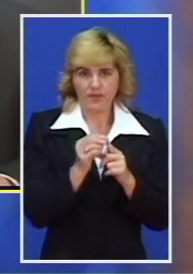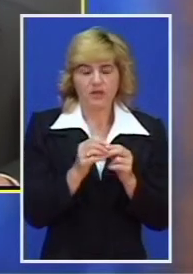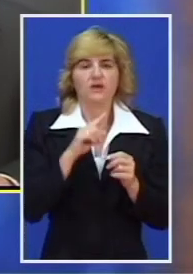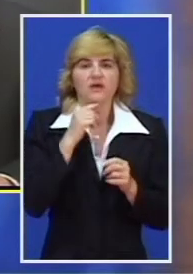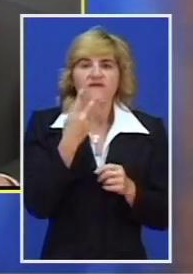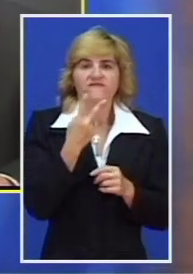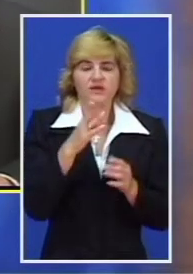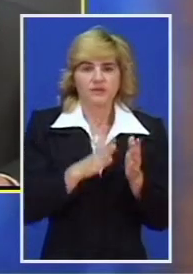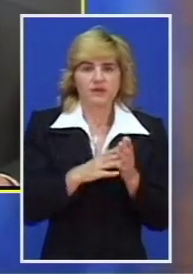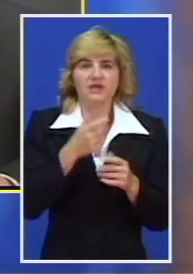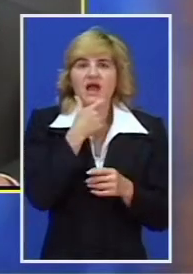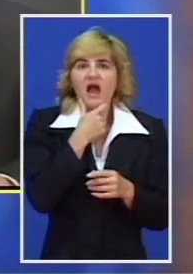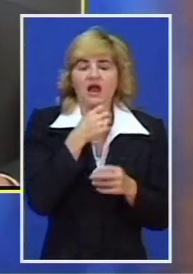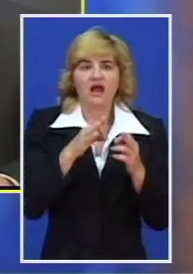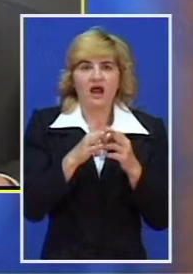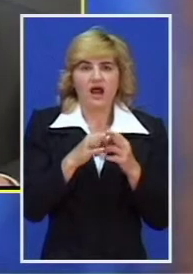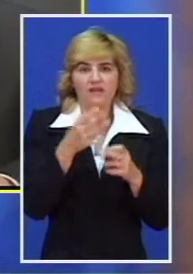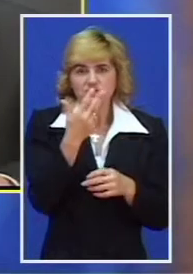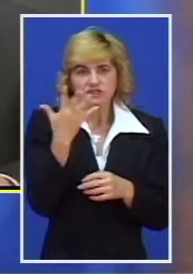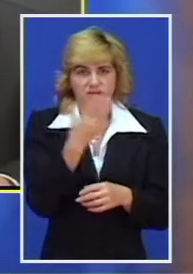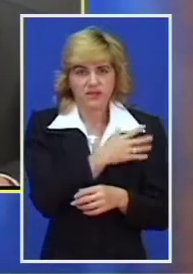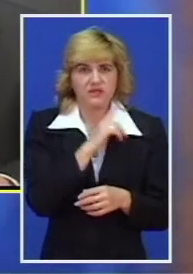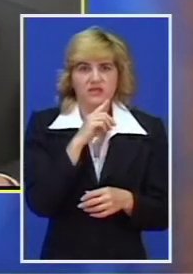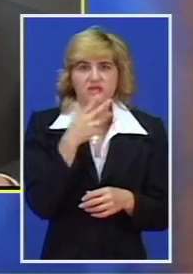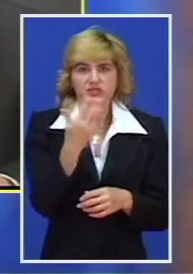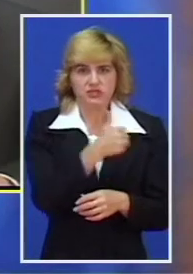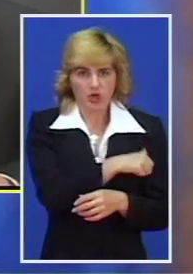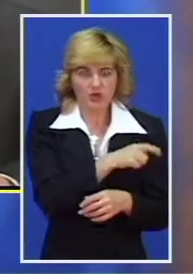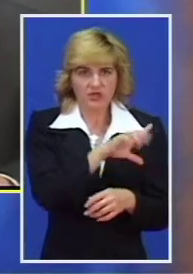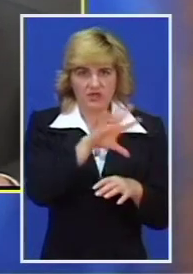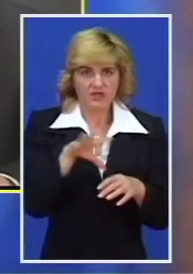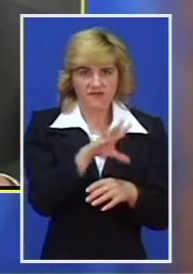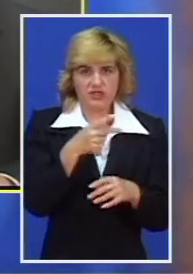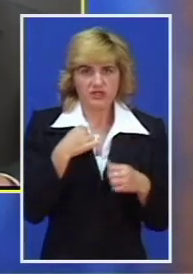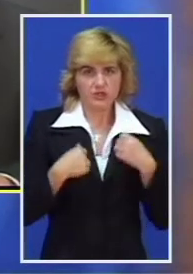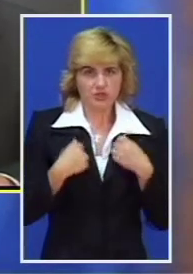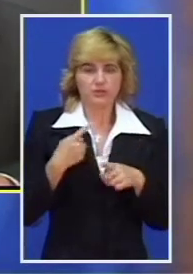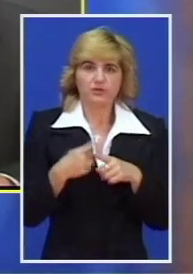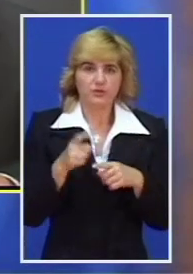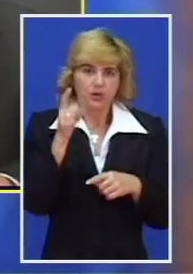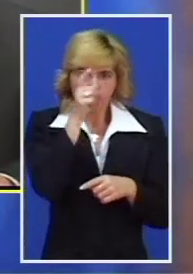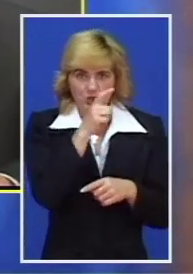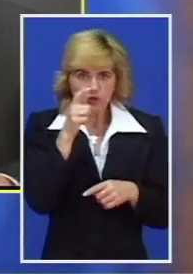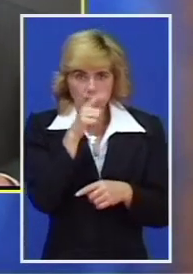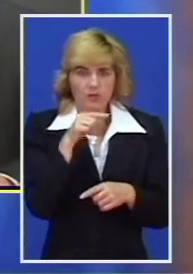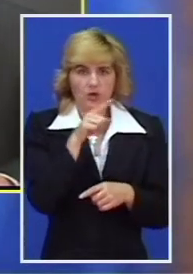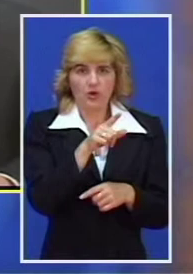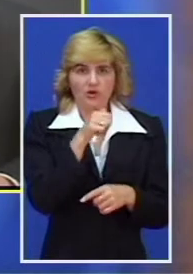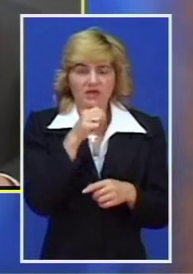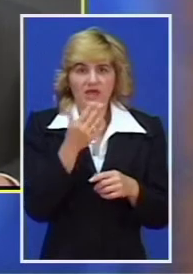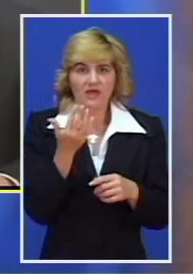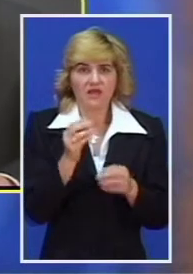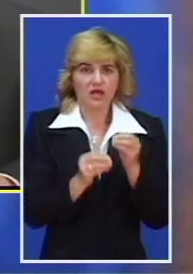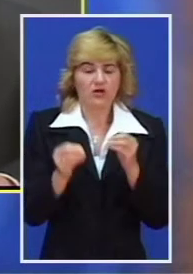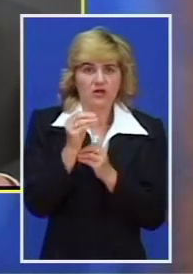Stare 45 i Alberta Č. Starog 40 godina svi Subotice zbog postojanja osnovane sumnje da su izvršili više